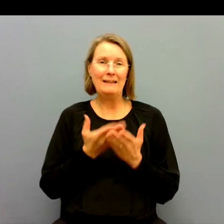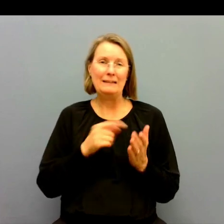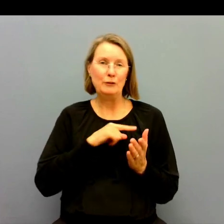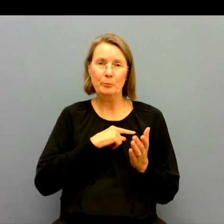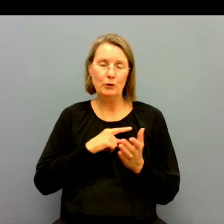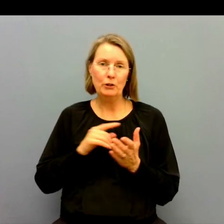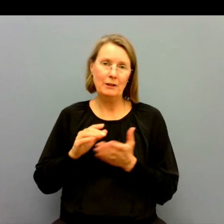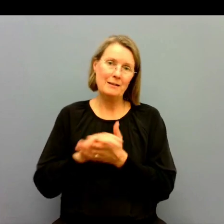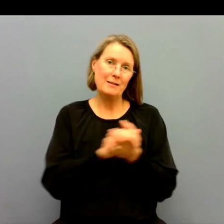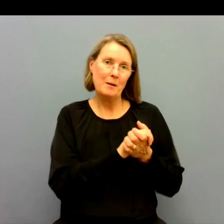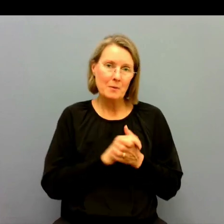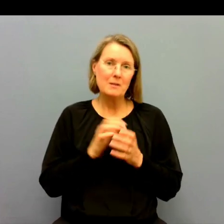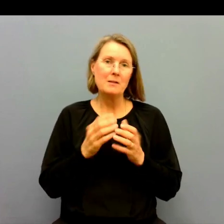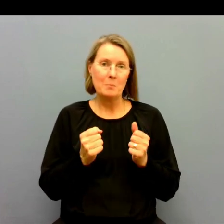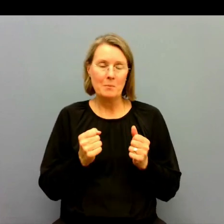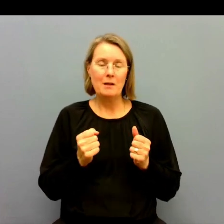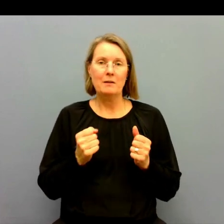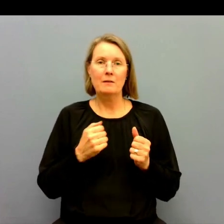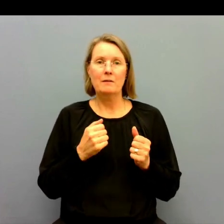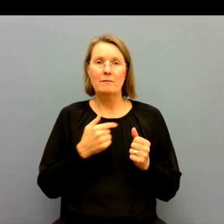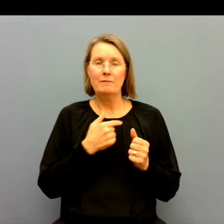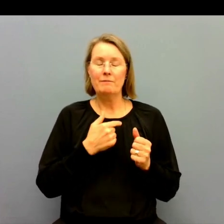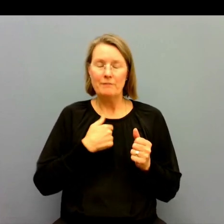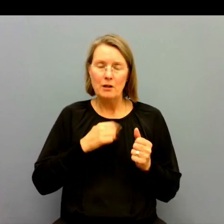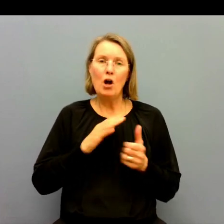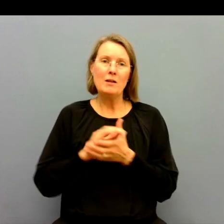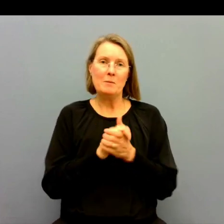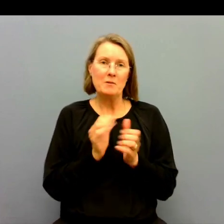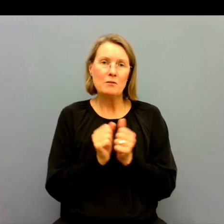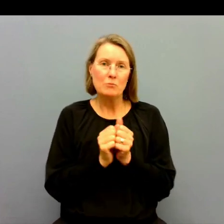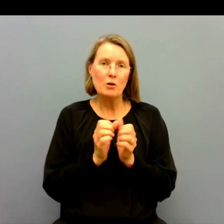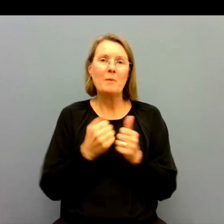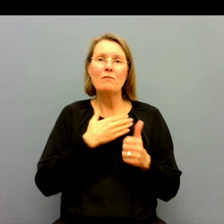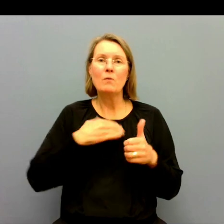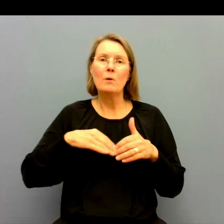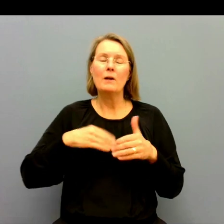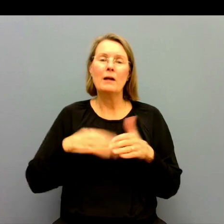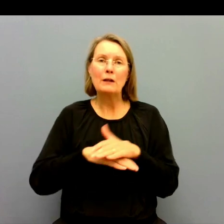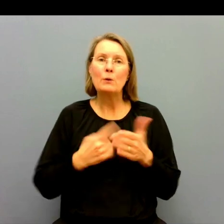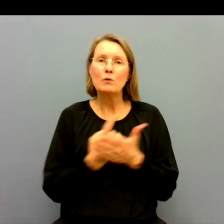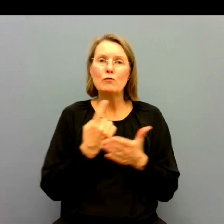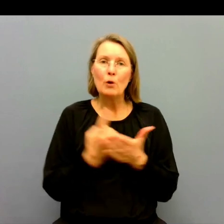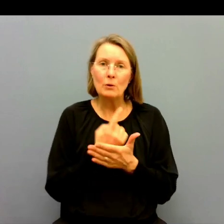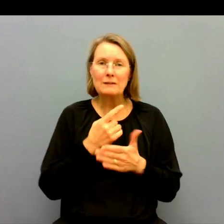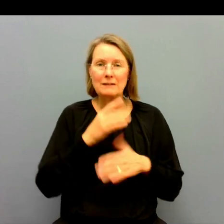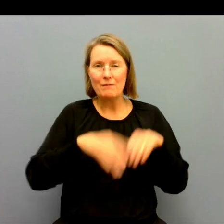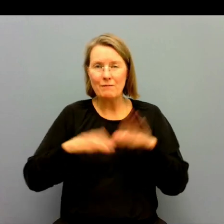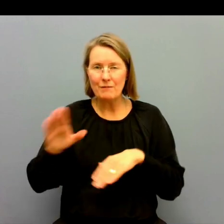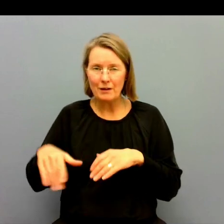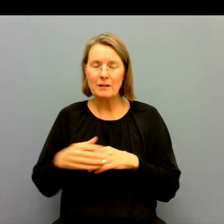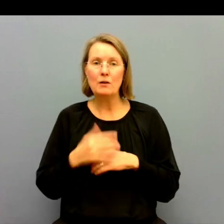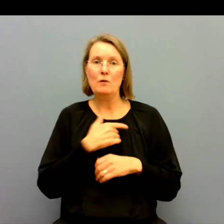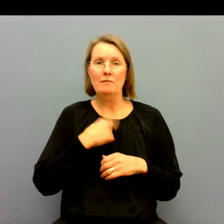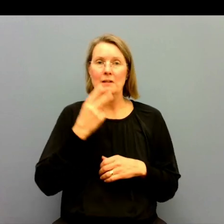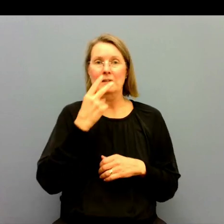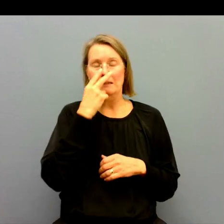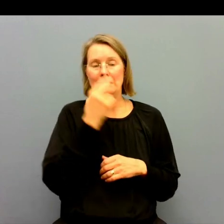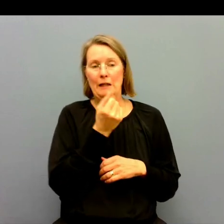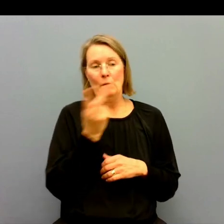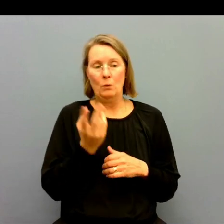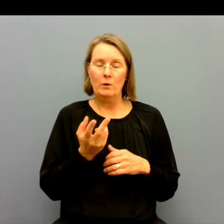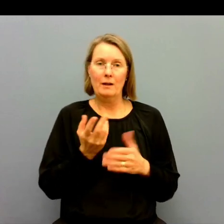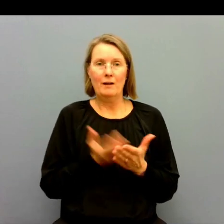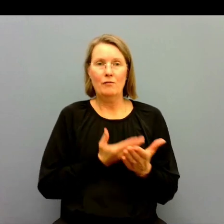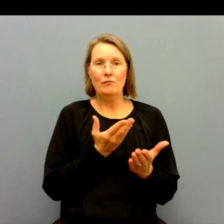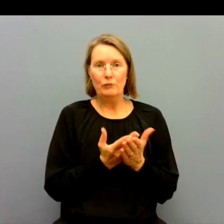om vi har lite olika grundförutsättningar ibland så ser vi ju många positiva förslag i handlingsplanen. Varav några nu börjar